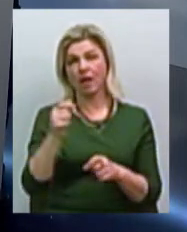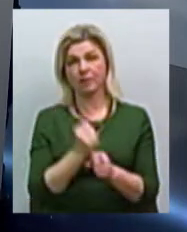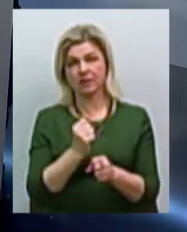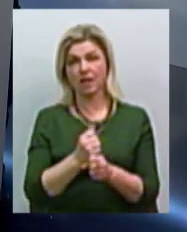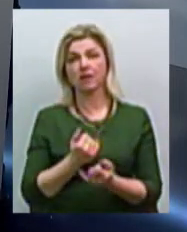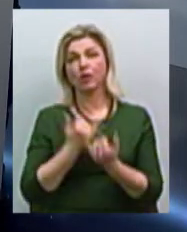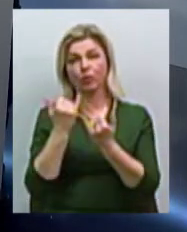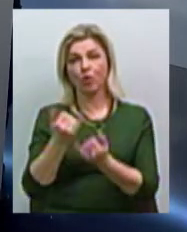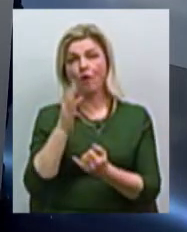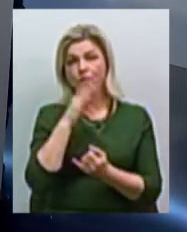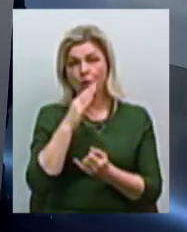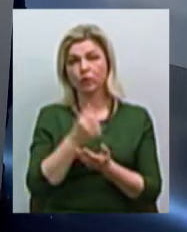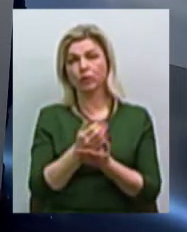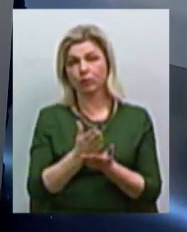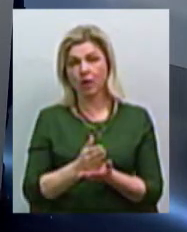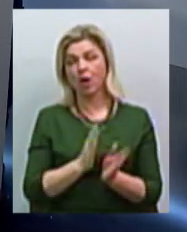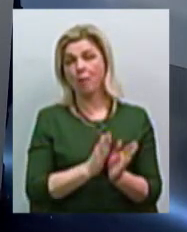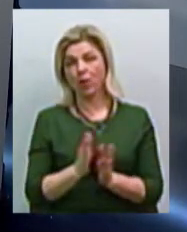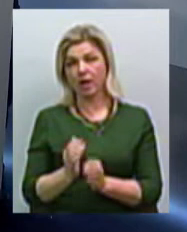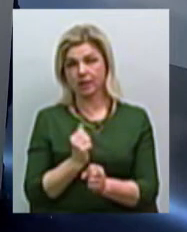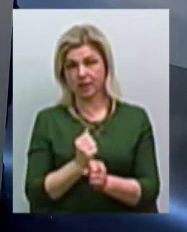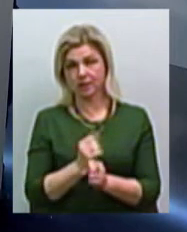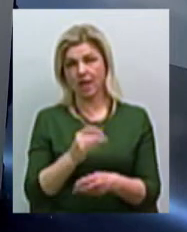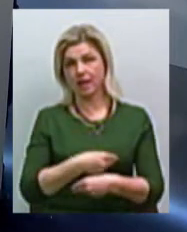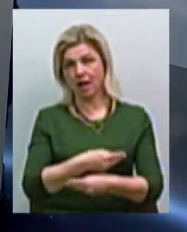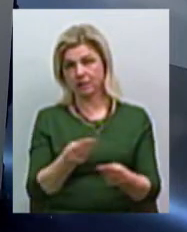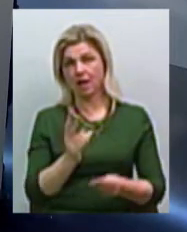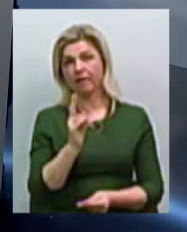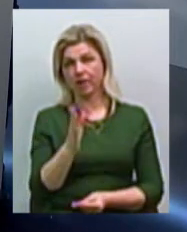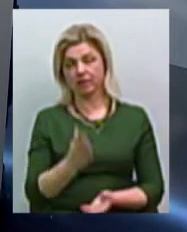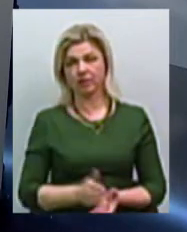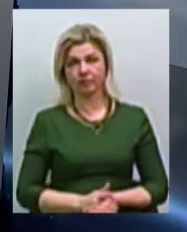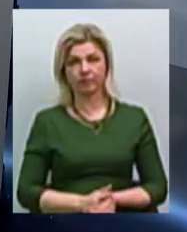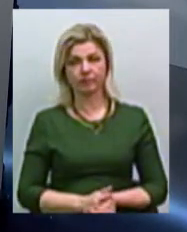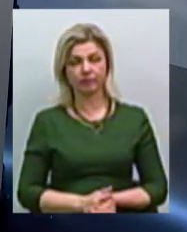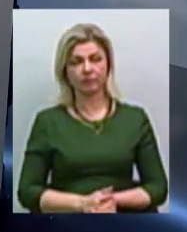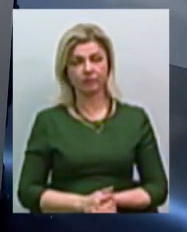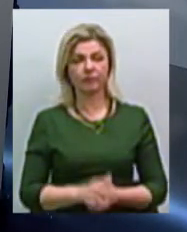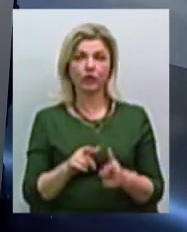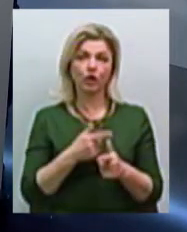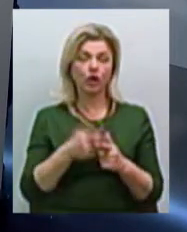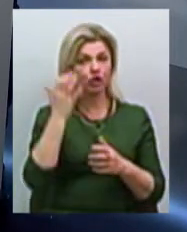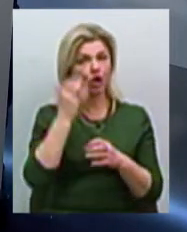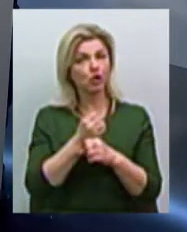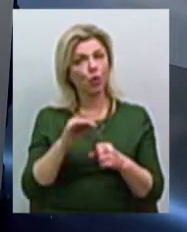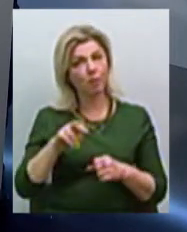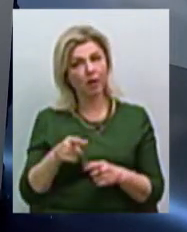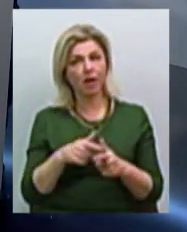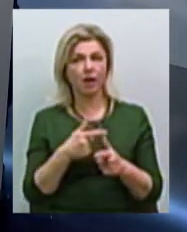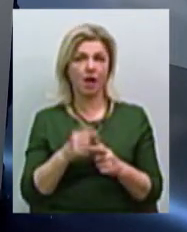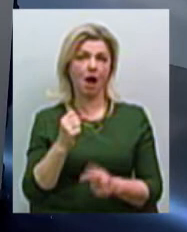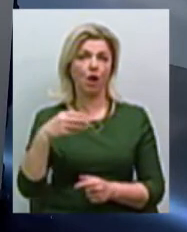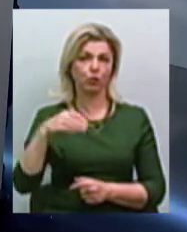туда, закінчити, все привести в порядок і роздати квартири. То ли чернобыльцям, то ли атошникам. Спасибі,